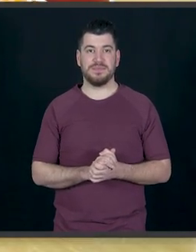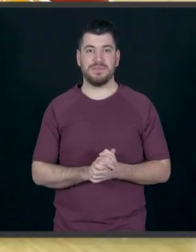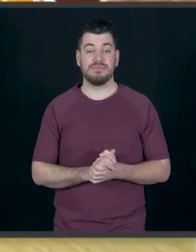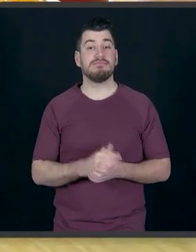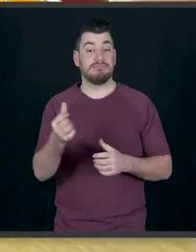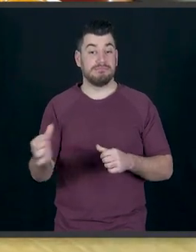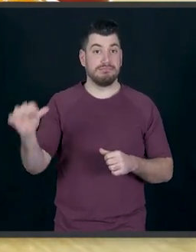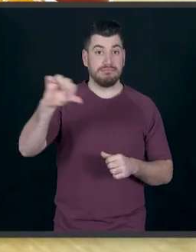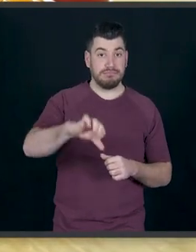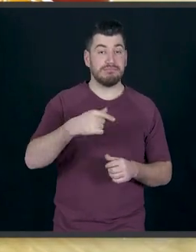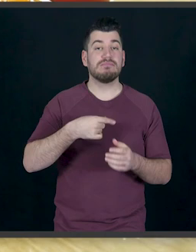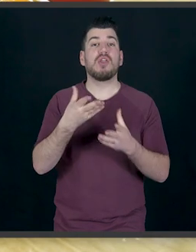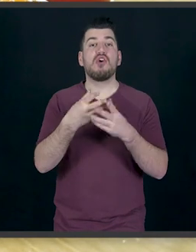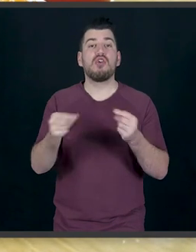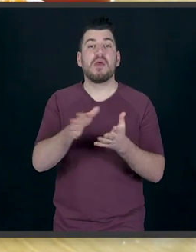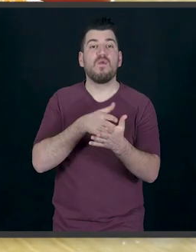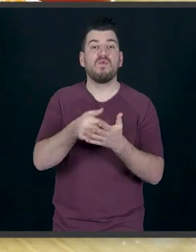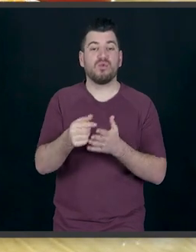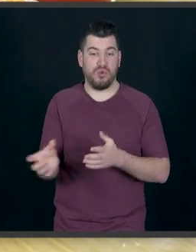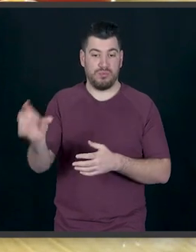Θα ρίξω μέσα το γιωμένο βούτυρο.